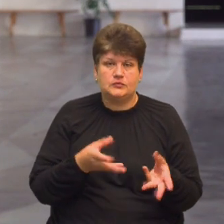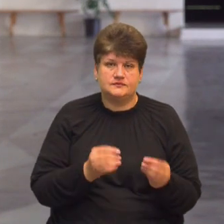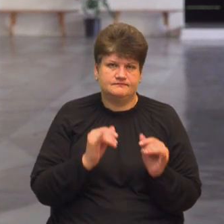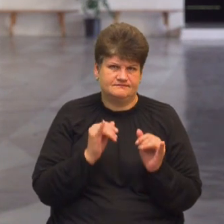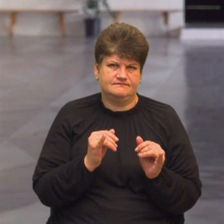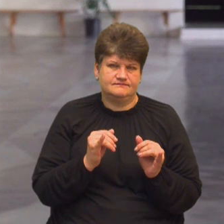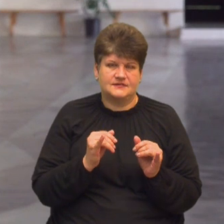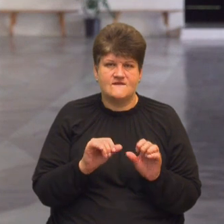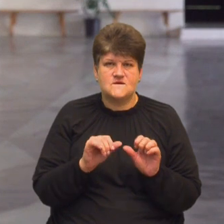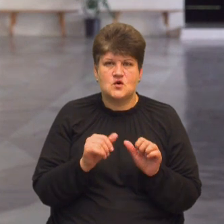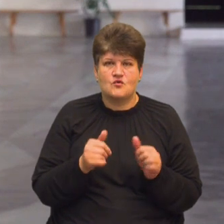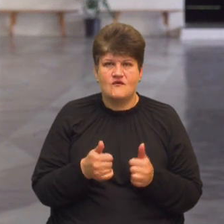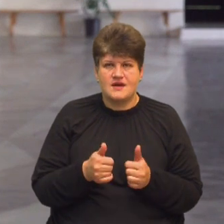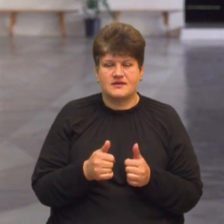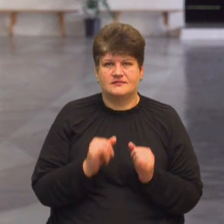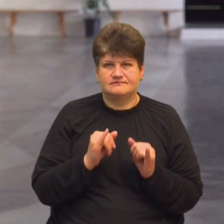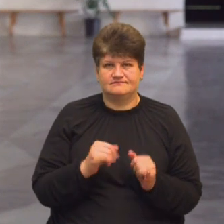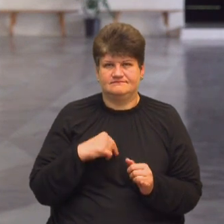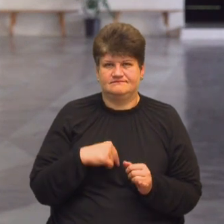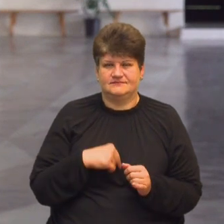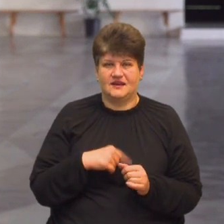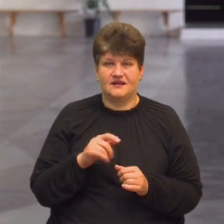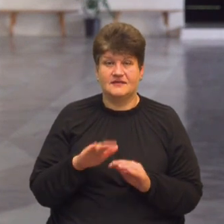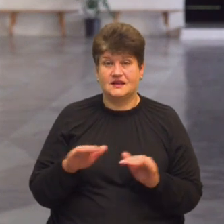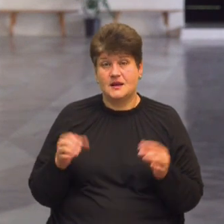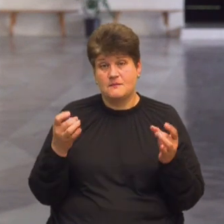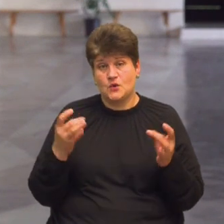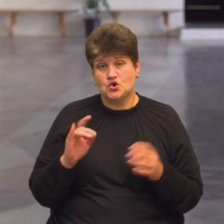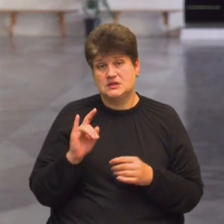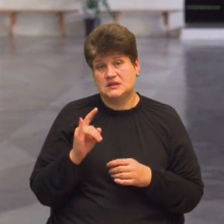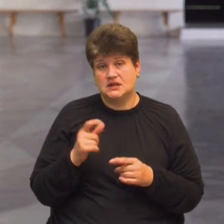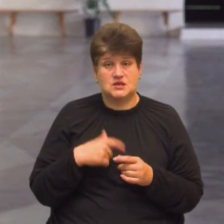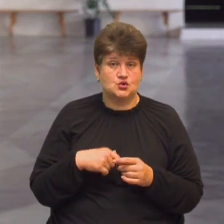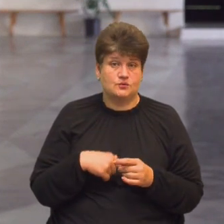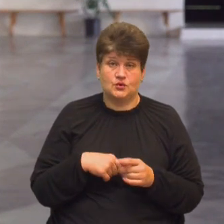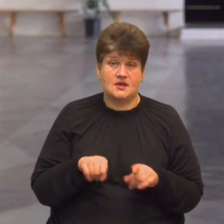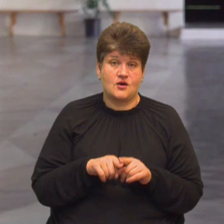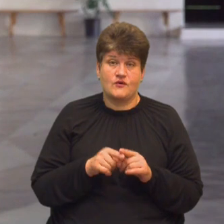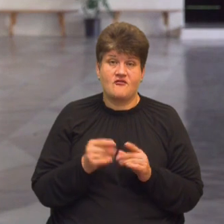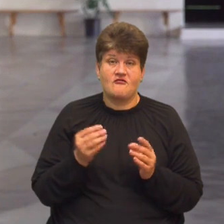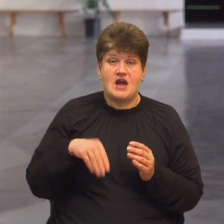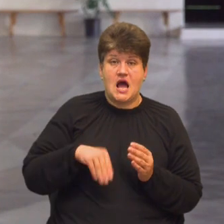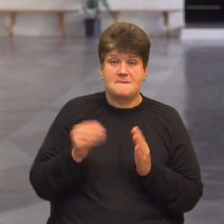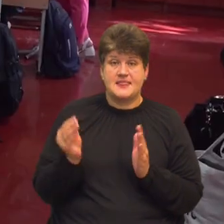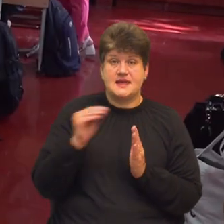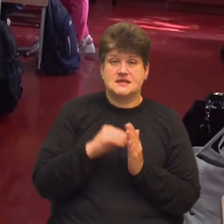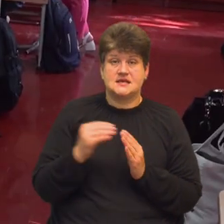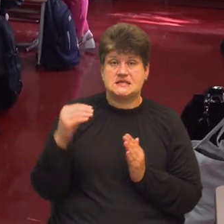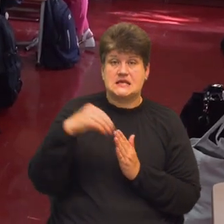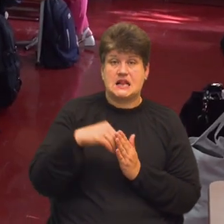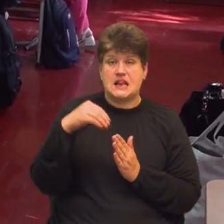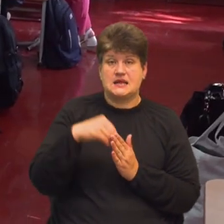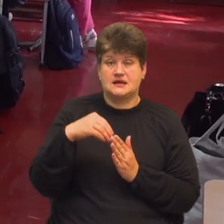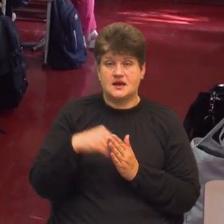формування, негативних емоцій у дітей. Просто дитина собі як гаманець складає свої бали. За